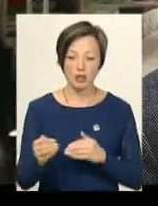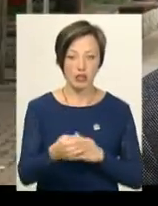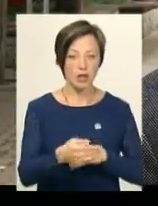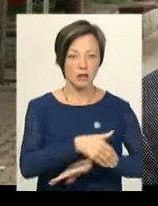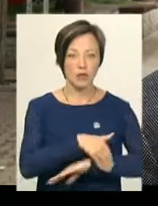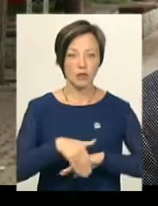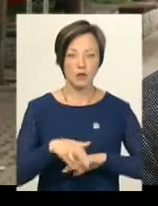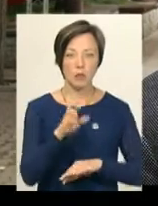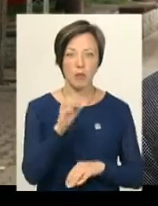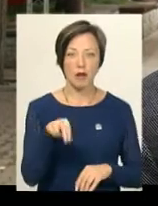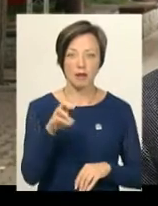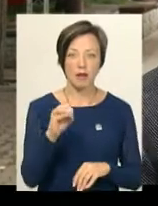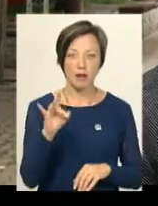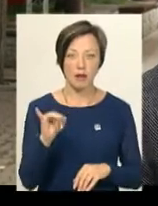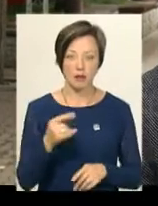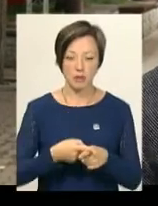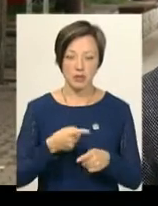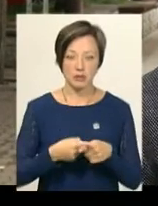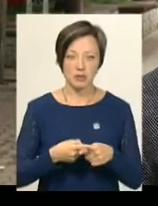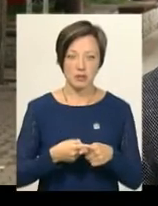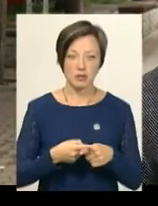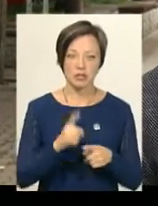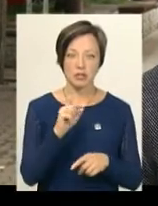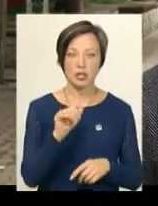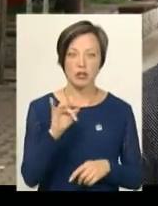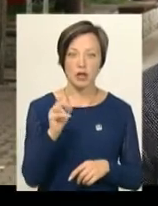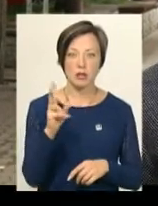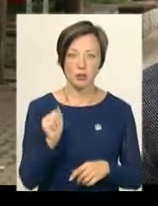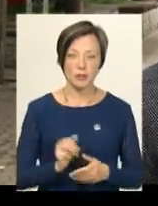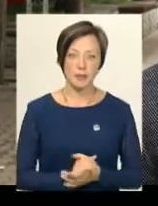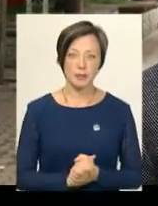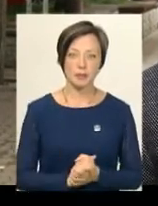вулиці Степана Бандери на перехресті з Зарічанською.